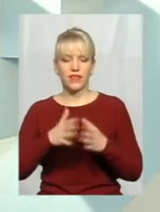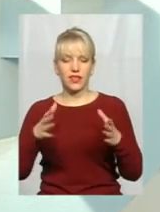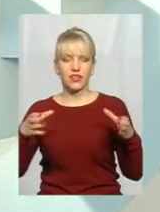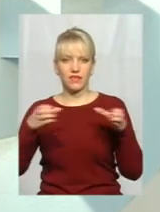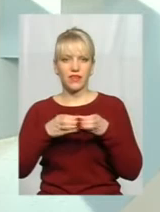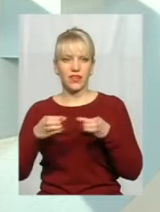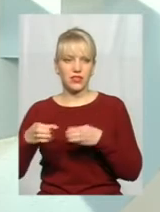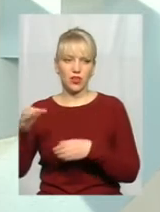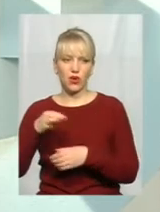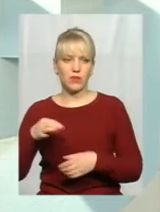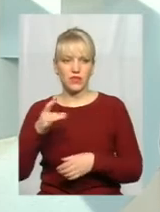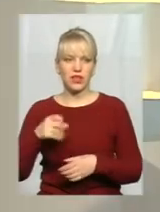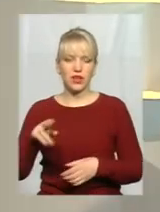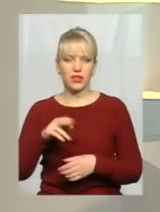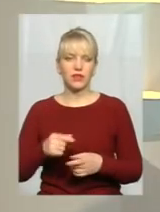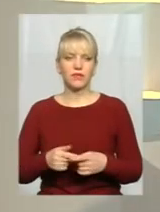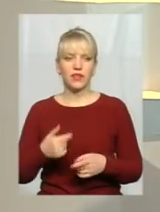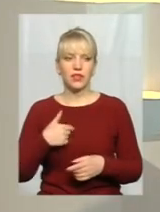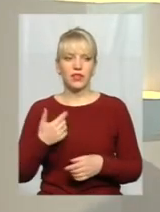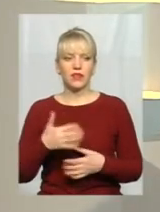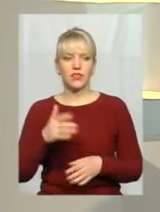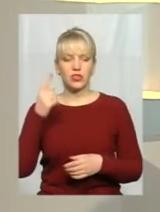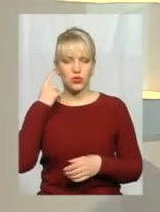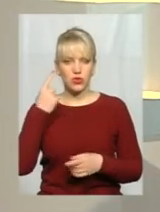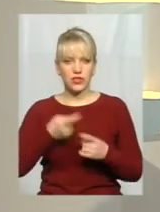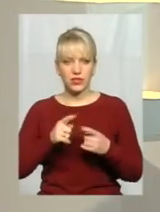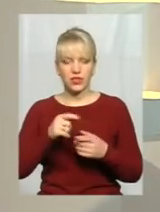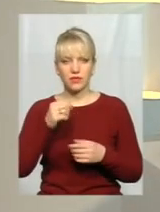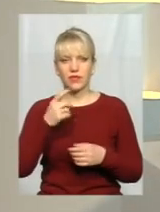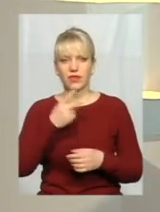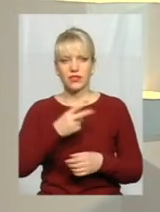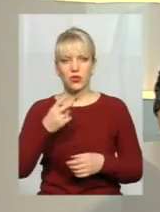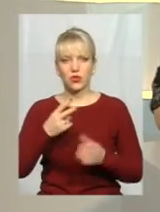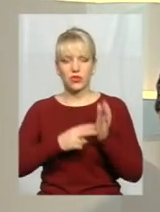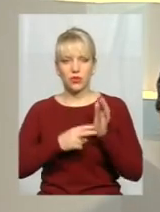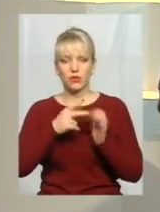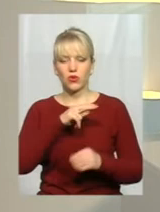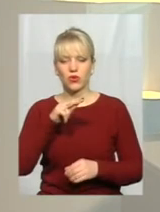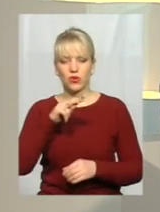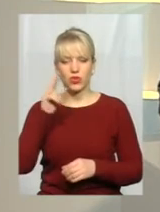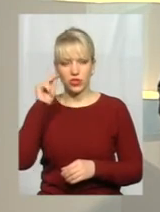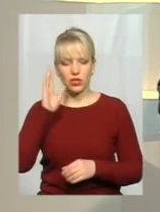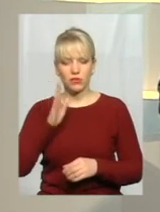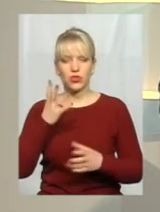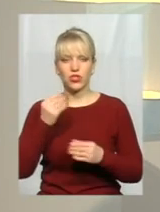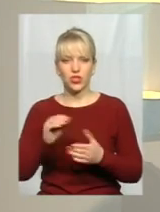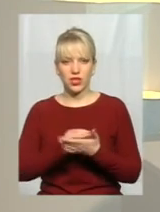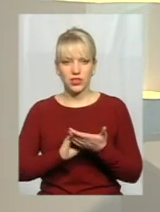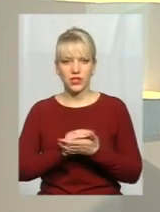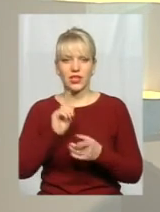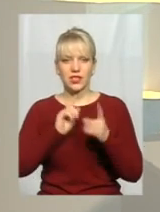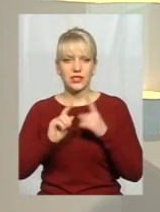обласній раді. Я вас зрозуміла, пане Юрій, ви сьогодні вже про це говорили. Пане Андрій, 27-го числа буде ще одна сесія. Це питання також буде.